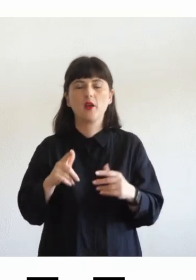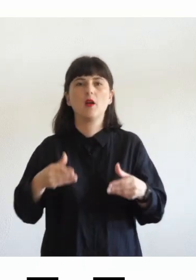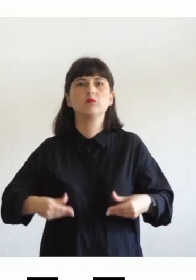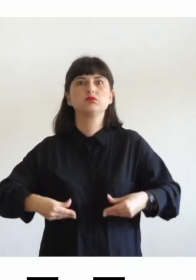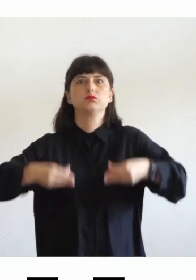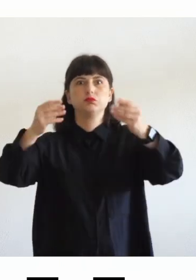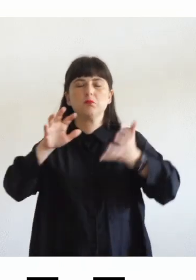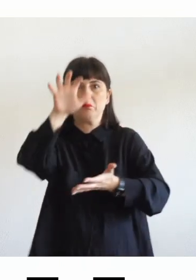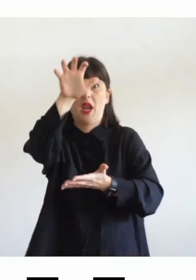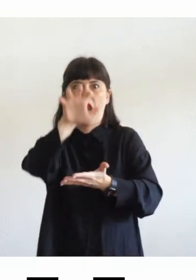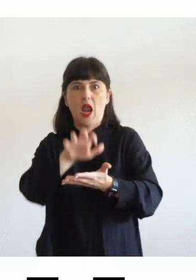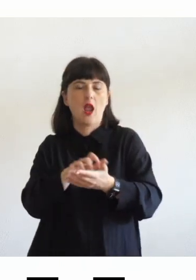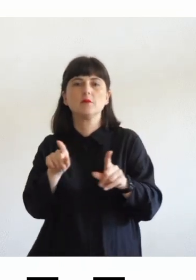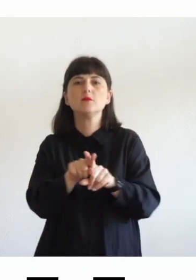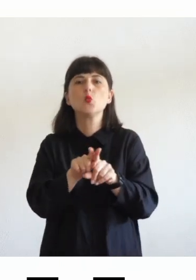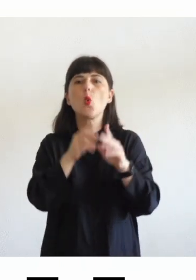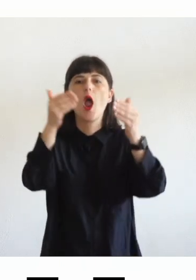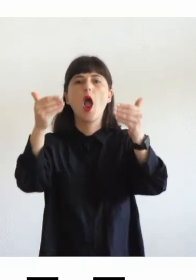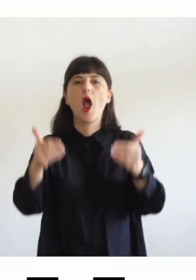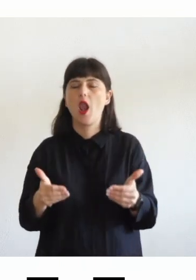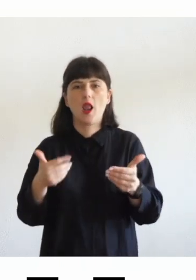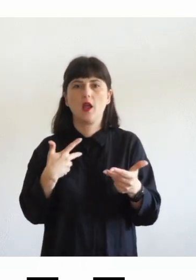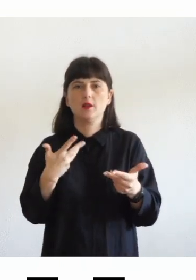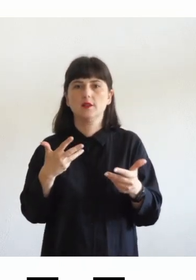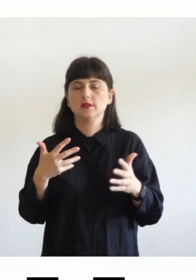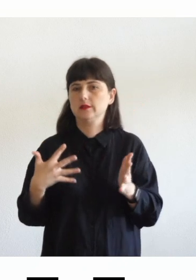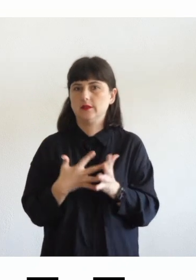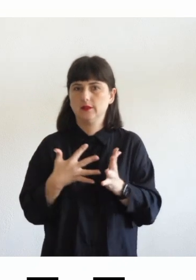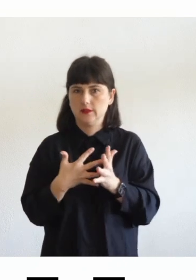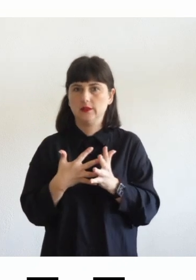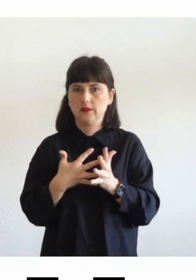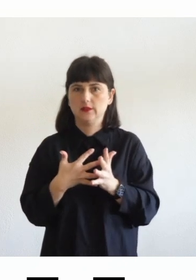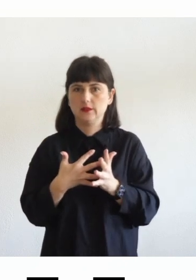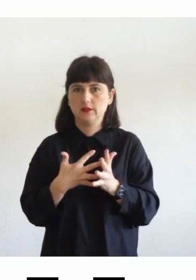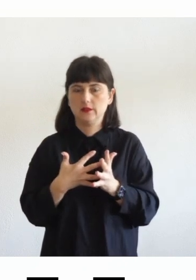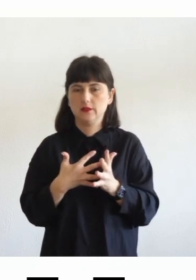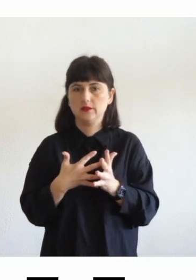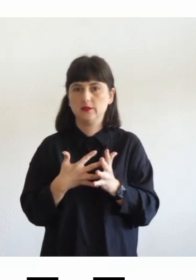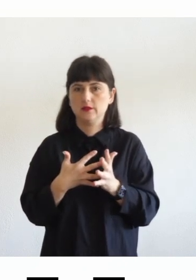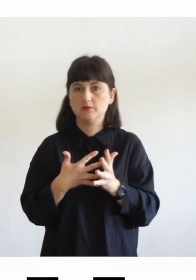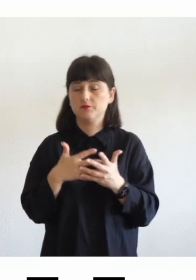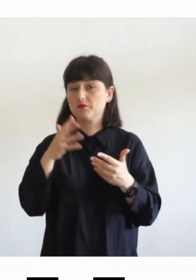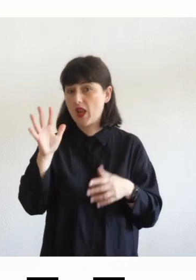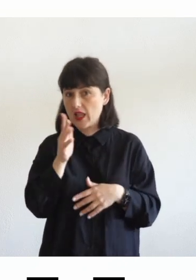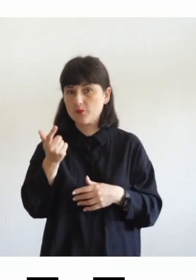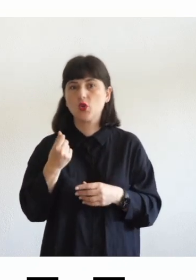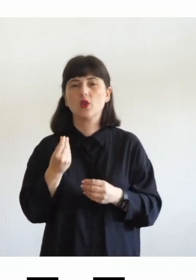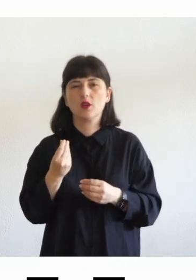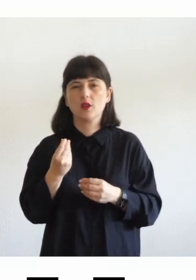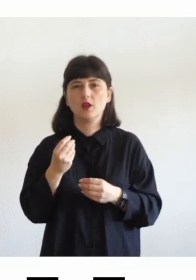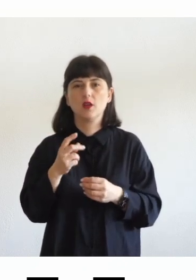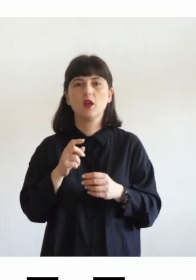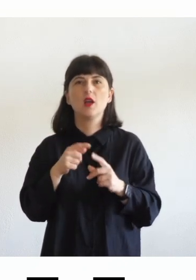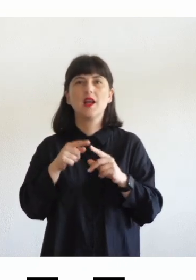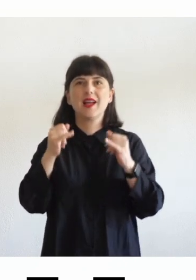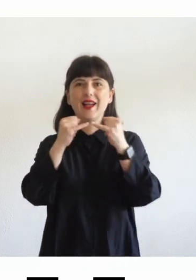testo tutto uguale perché quindi questo muro non facilita per esempio la riduzione dei salti